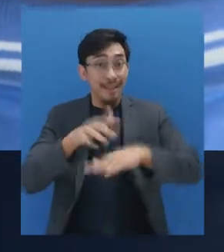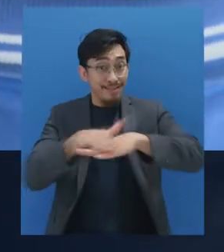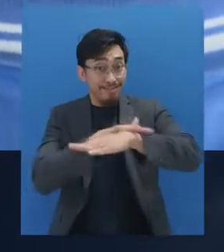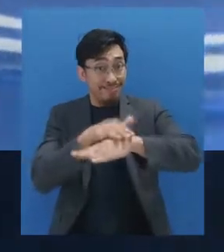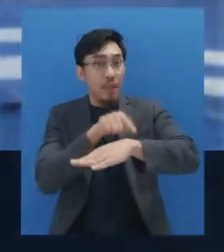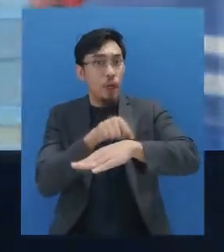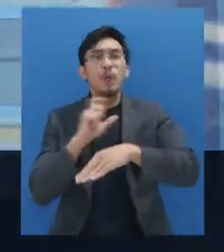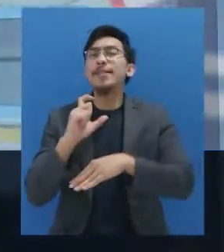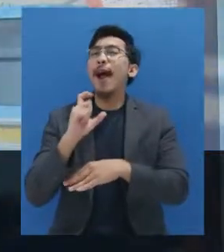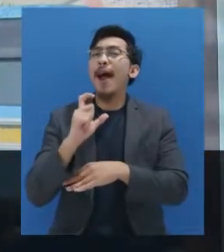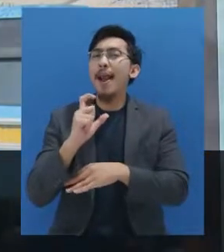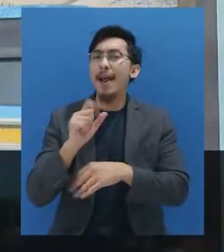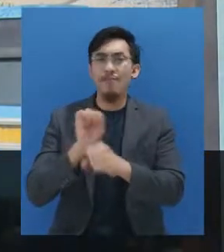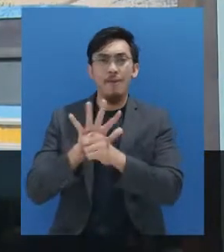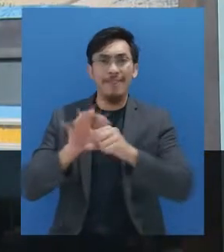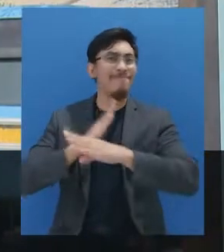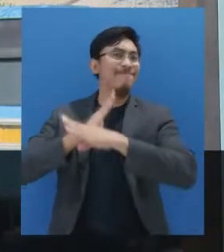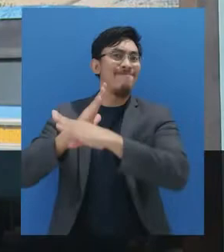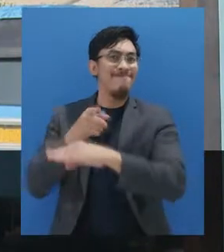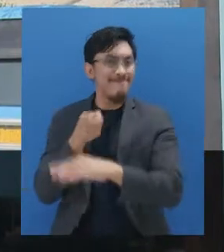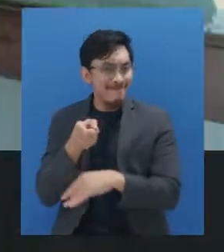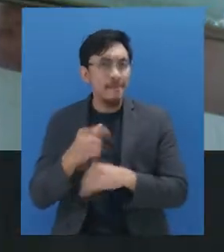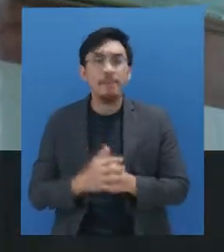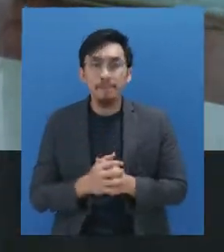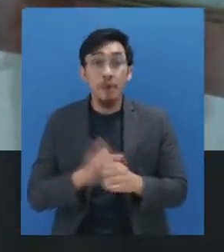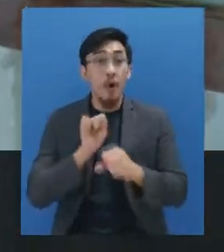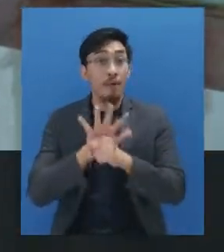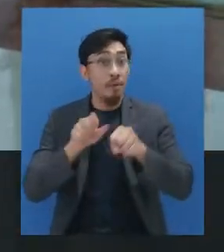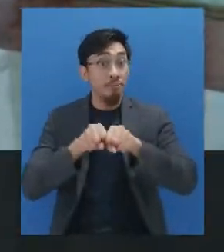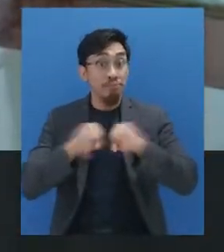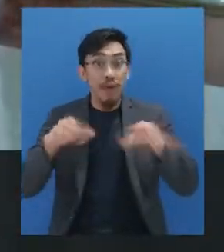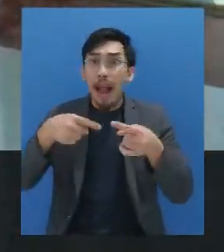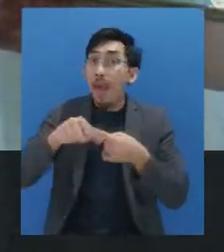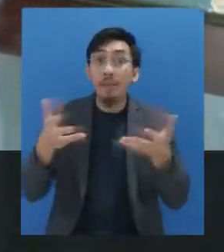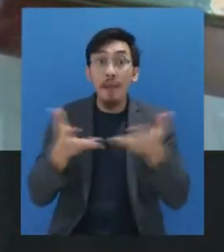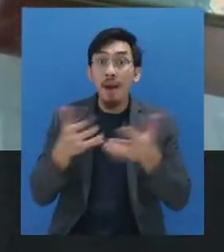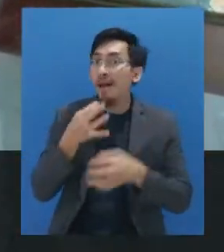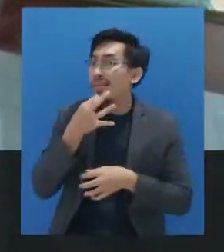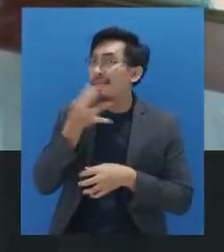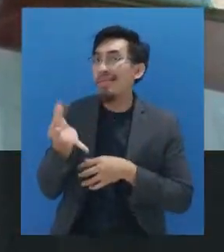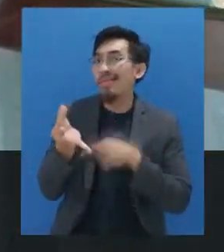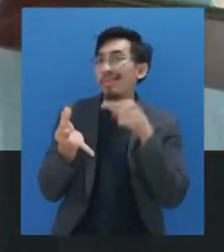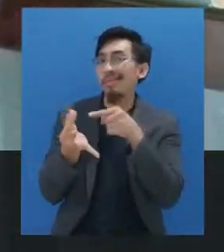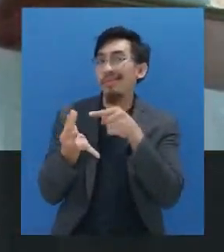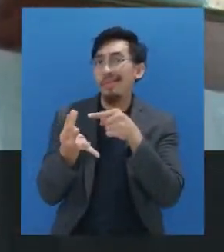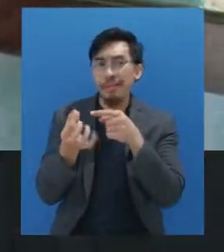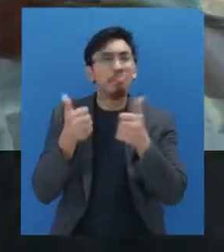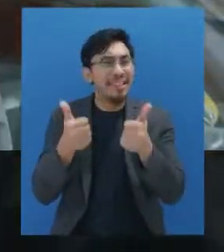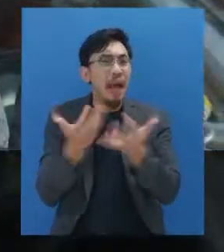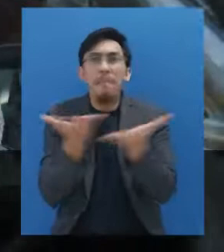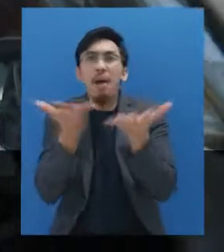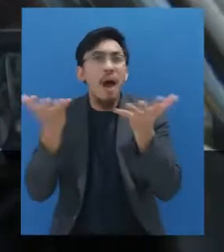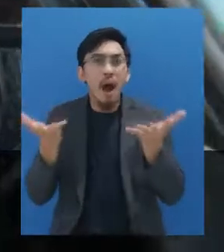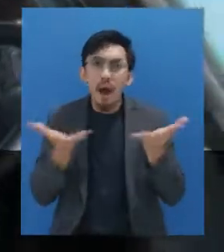Membersihkan permukaan merupakan salah satu cara mencegah COVID-19. COVID-19 menyebar lewat